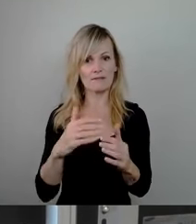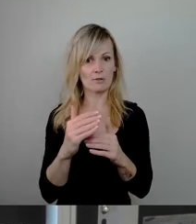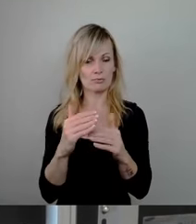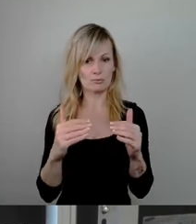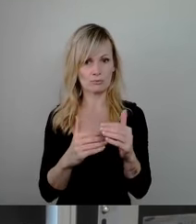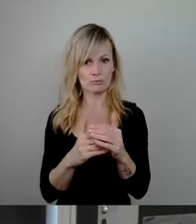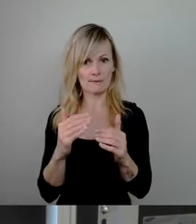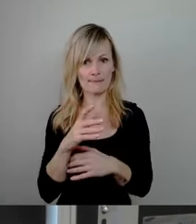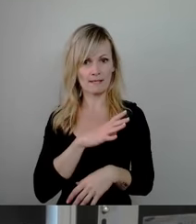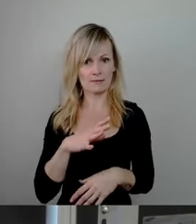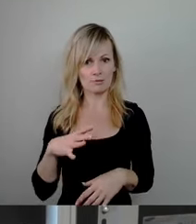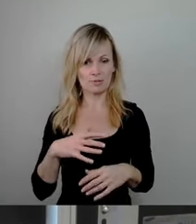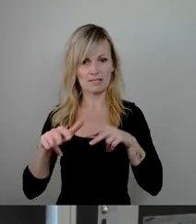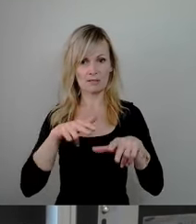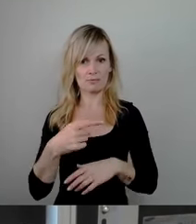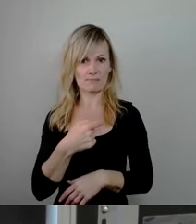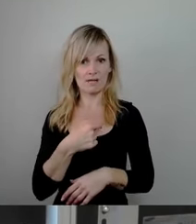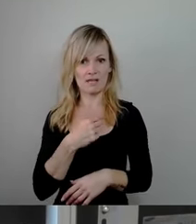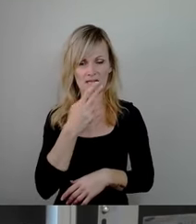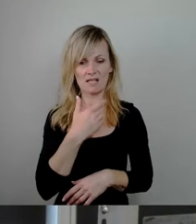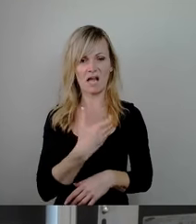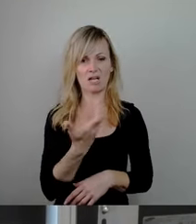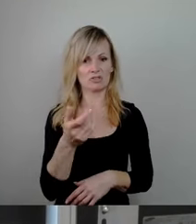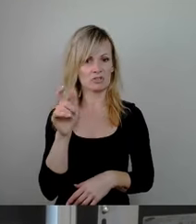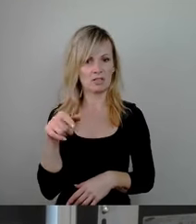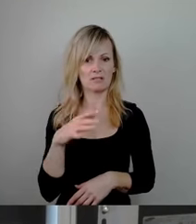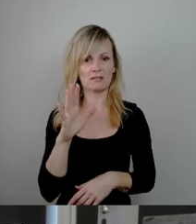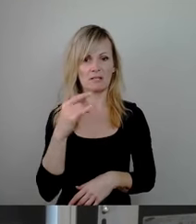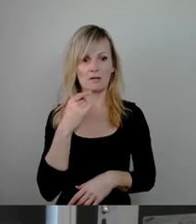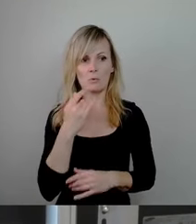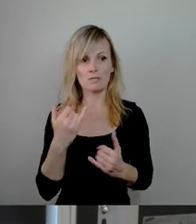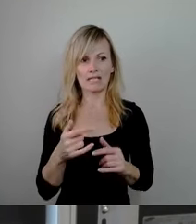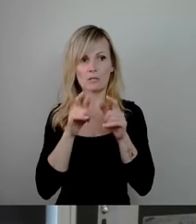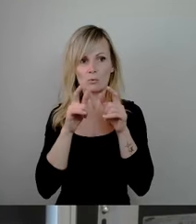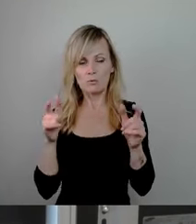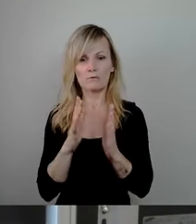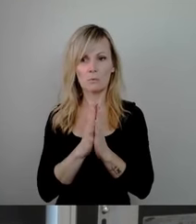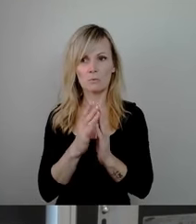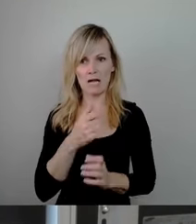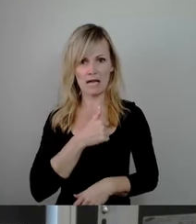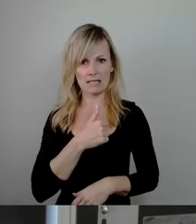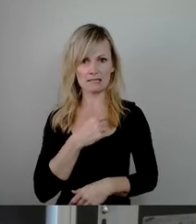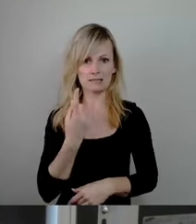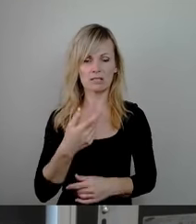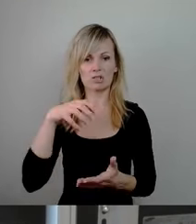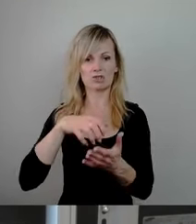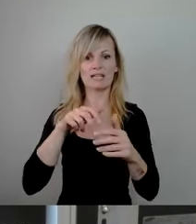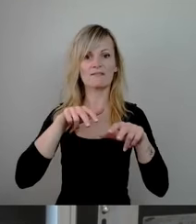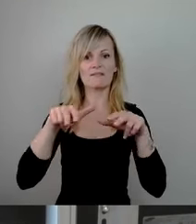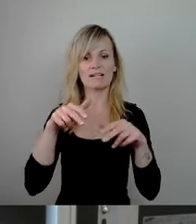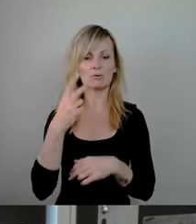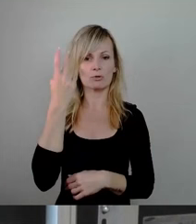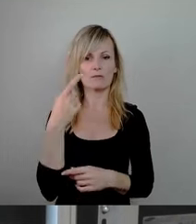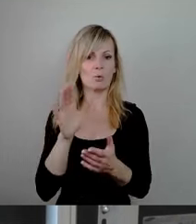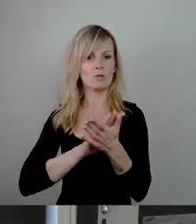sächsischen Regierungsparteien, welche um ihre schlechte Reputation fürchten müssen, noch die unfehlbare Stadtverwaltung. Die Grünen